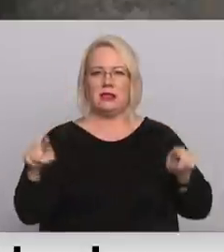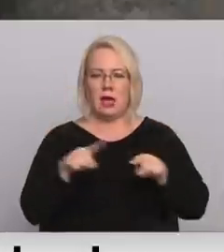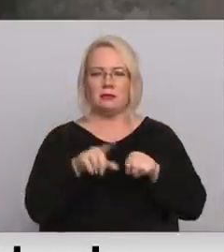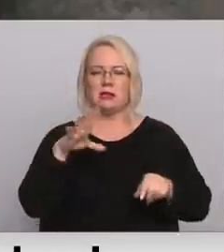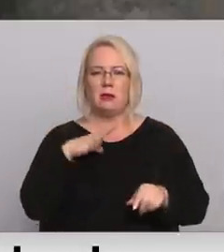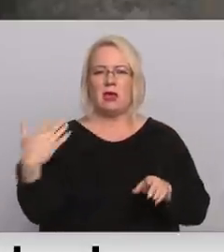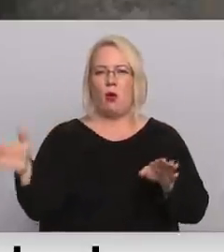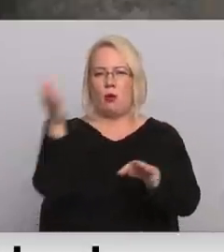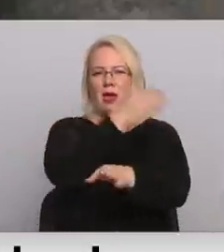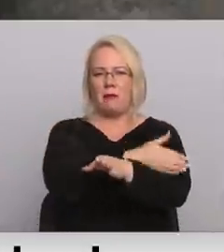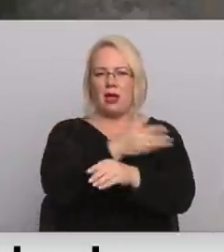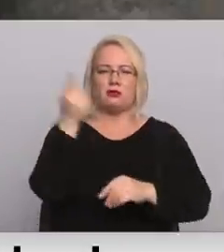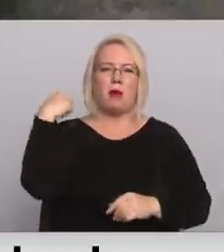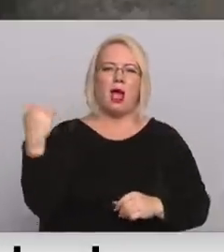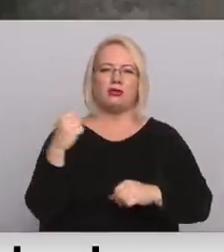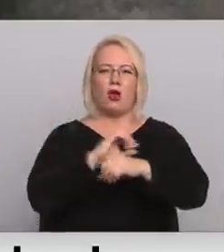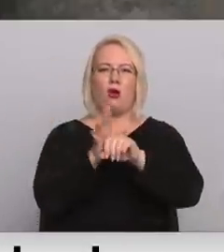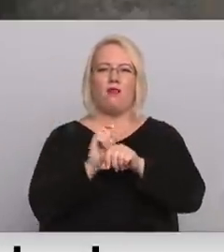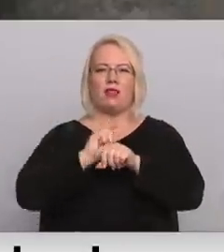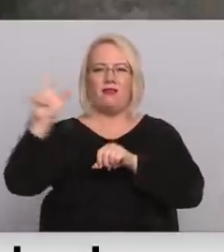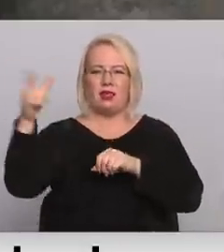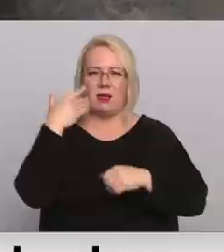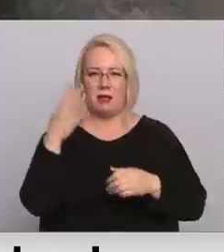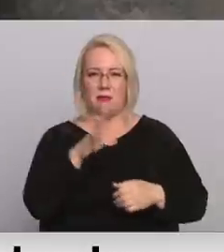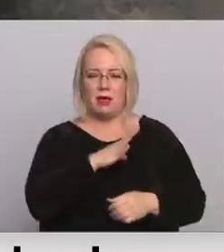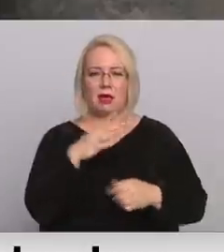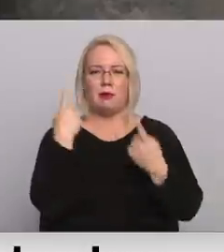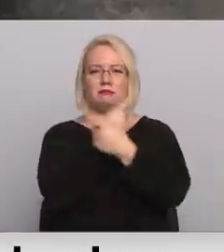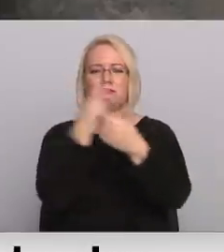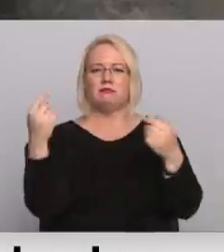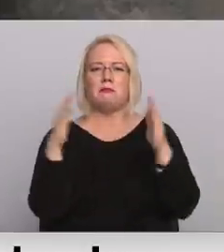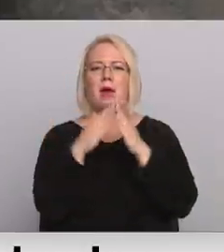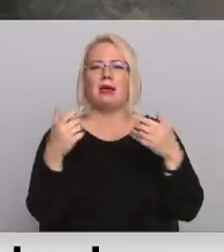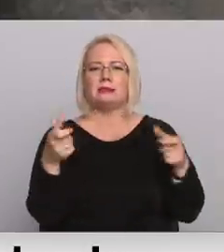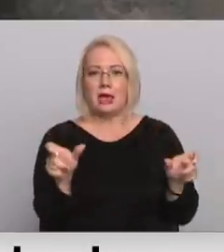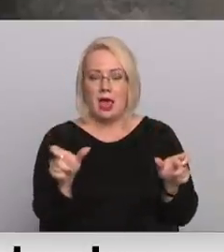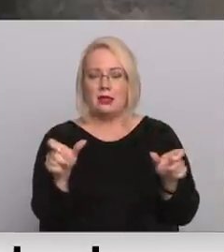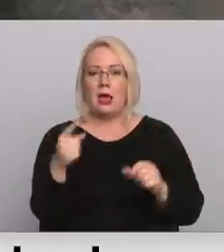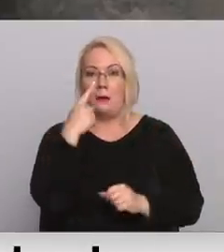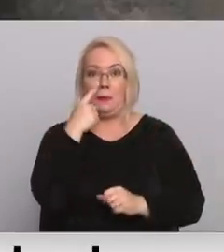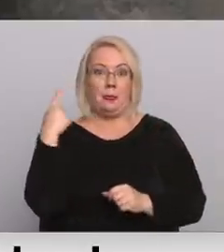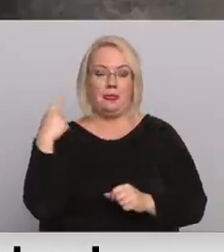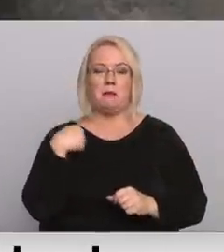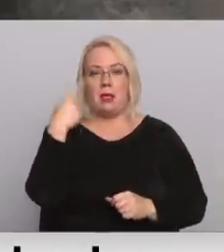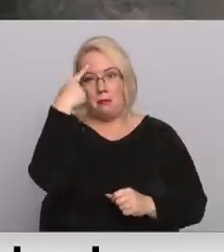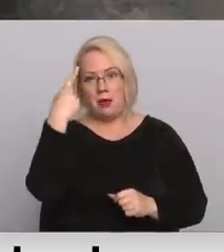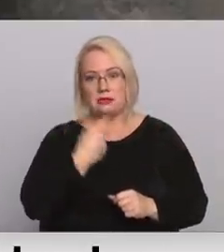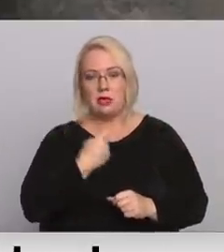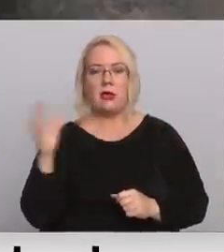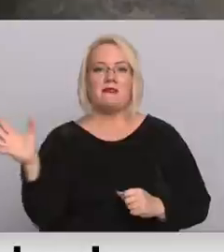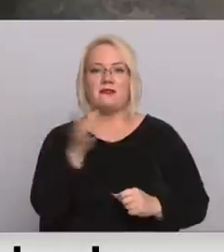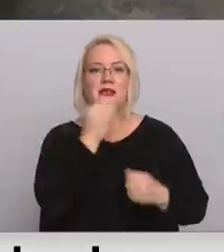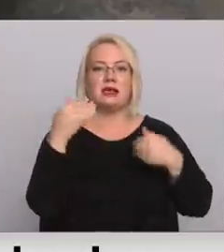Vilnī, kad tika izslūdināta mājasēde. Un, kā burtiski pirms šī strīma man paziņoja, tad visi